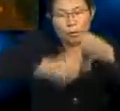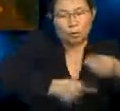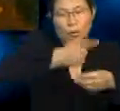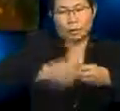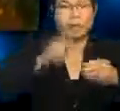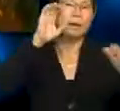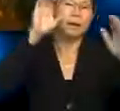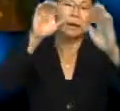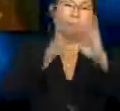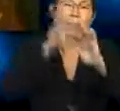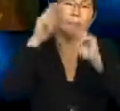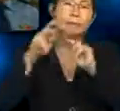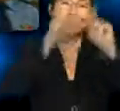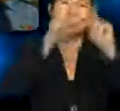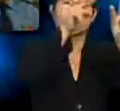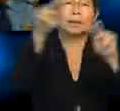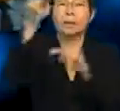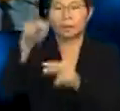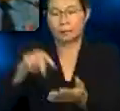gambar pemandangan ini?